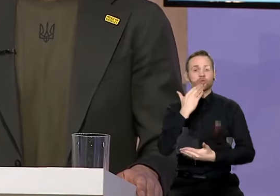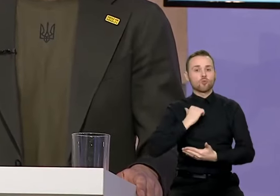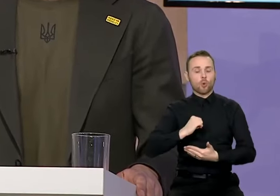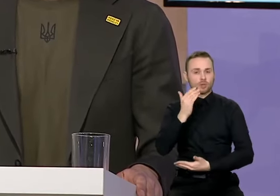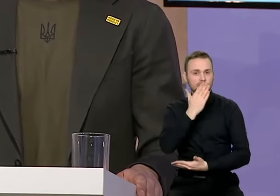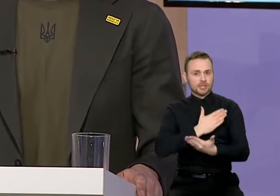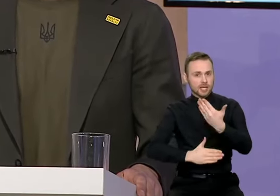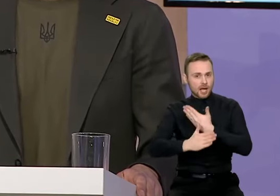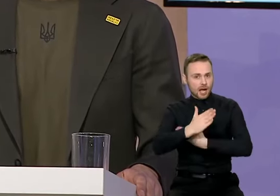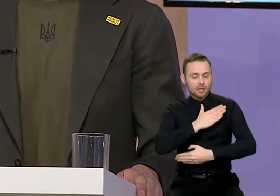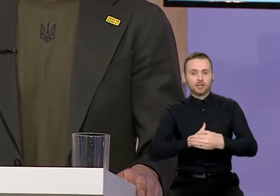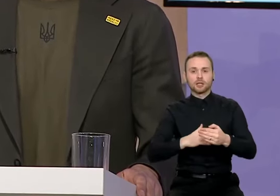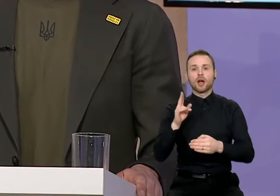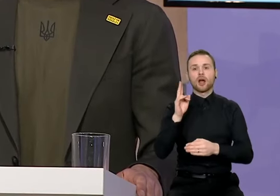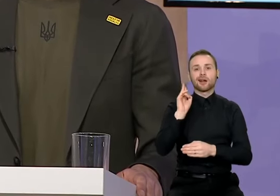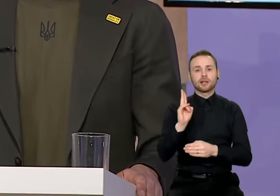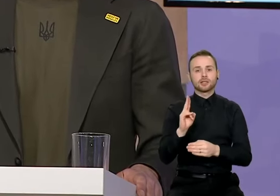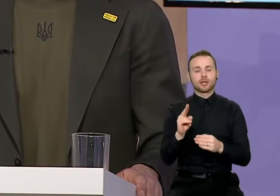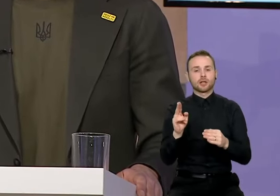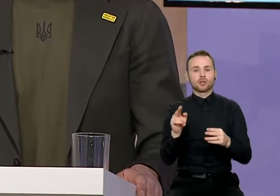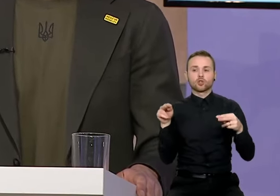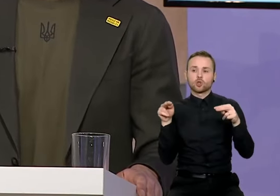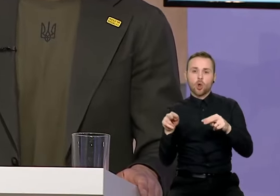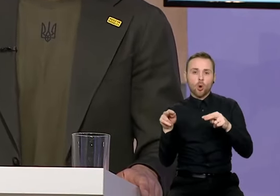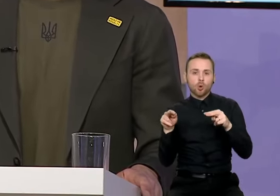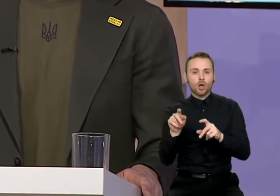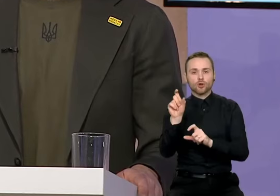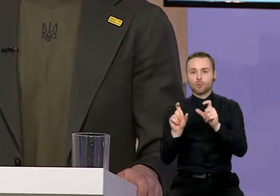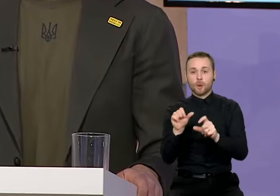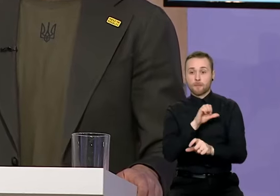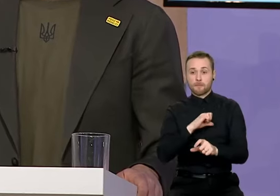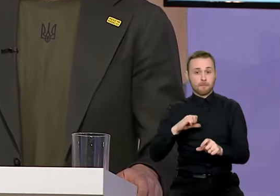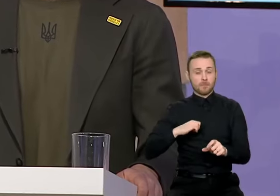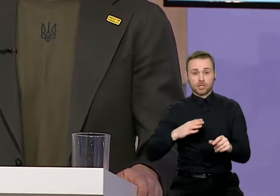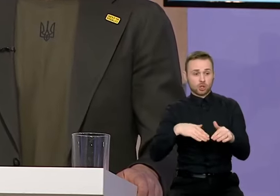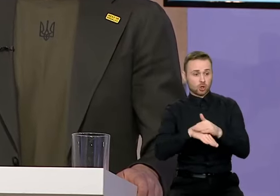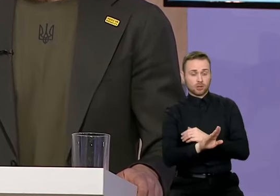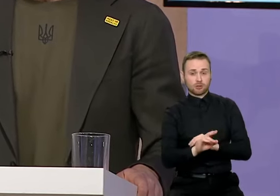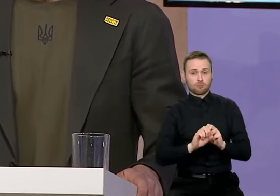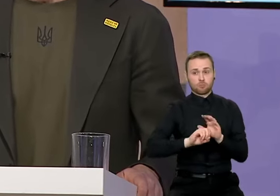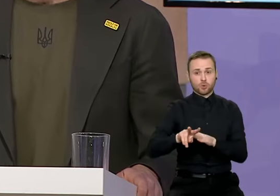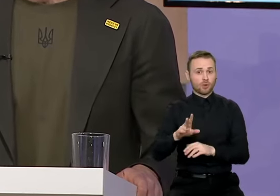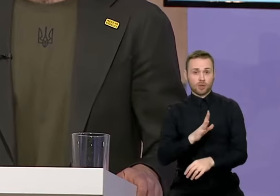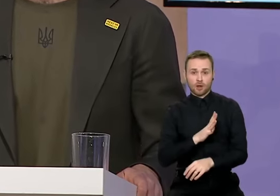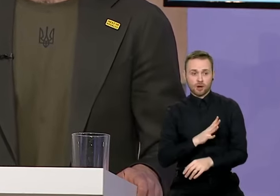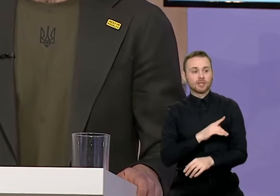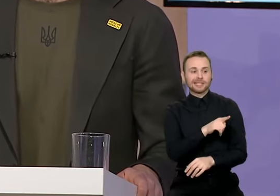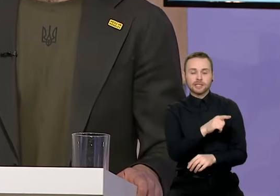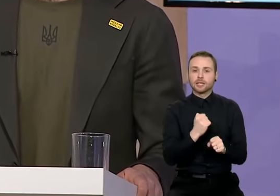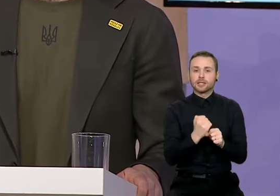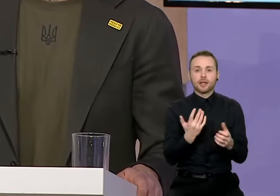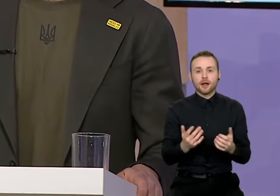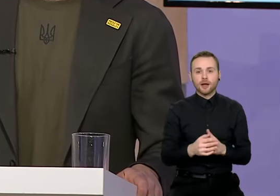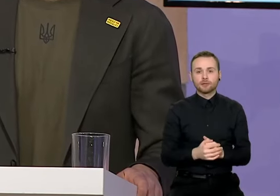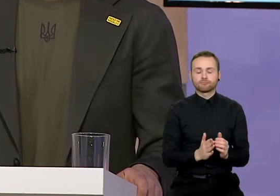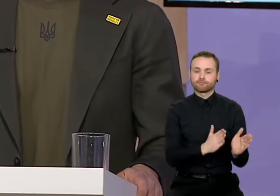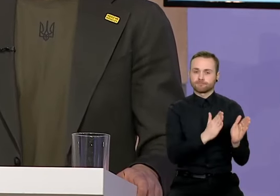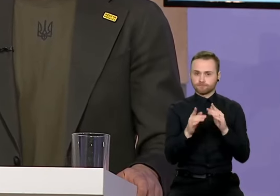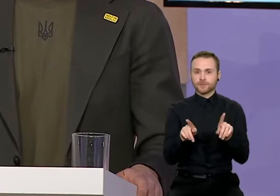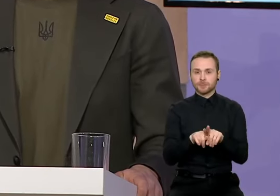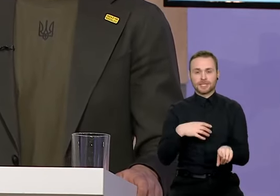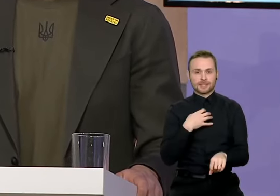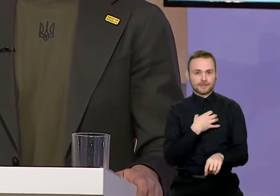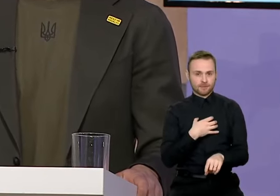žmonėms, slaugos namų gyventojams, kurie pati savimi kriziniu atveju pasirūpinti negalės. Antras prioritetas, kas turi būti padaryta